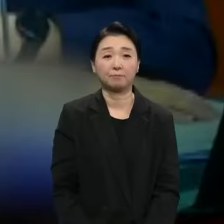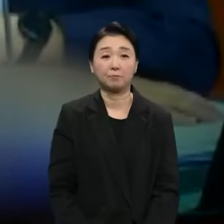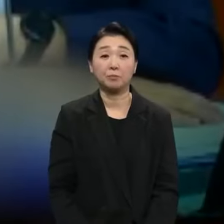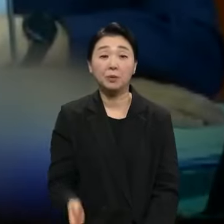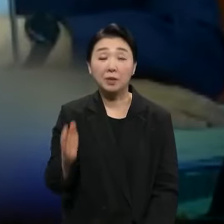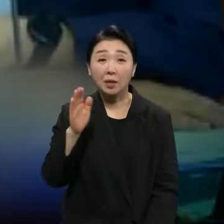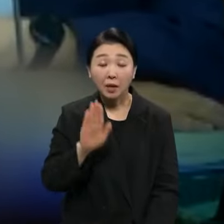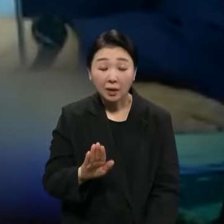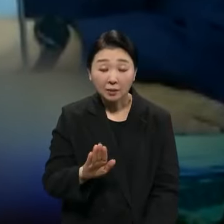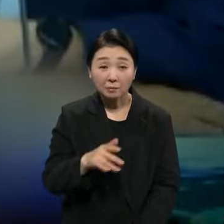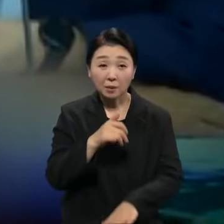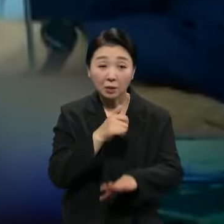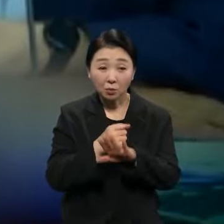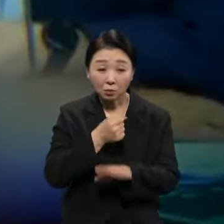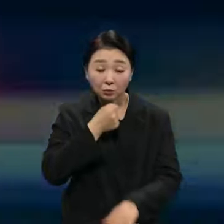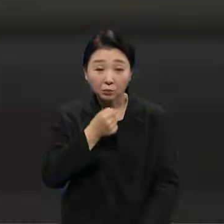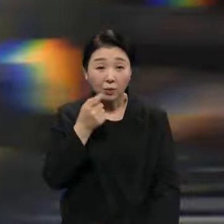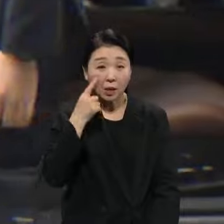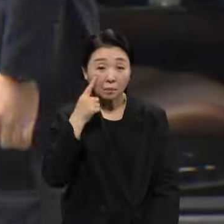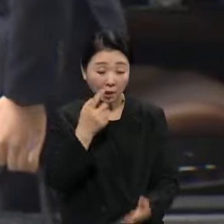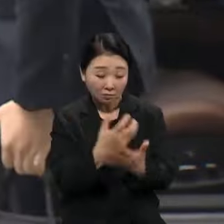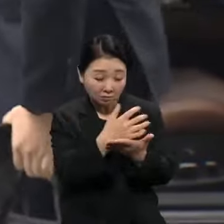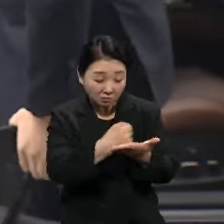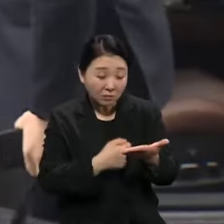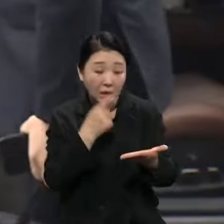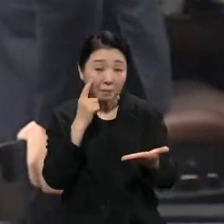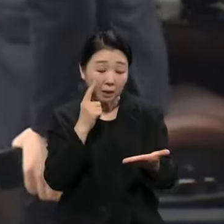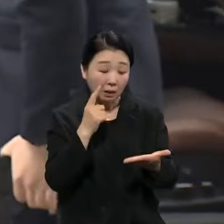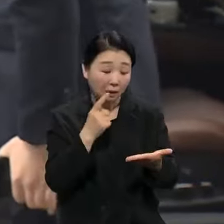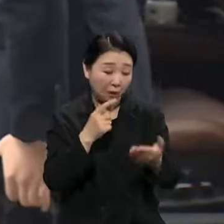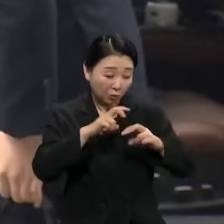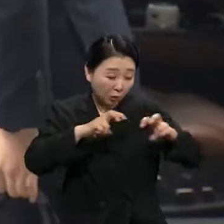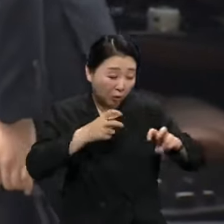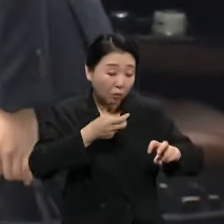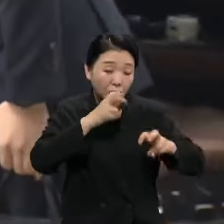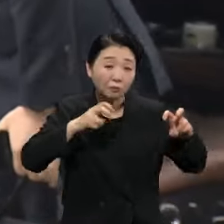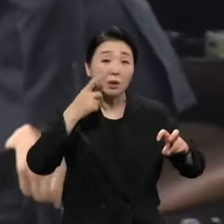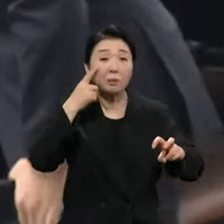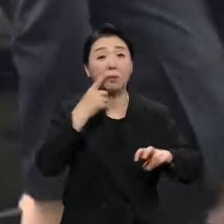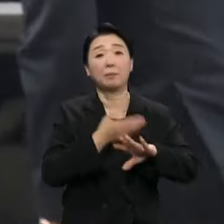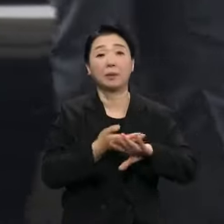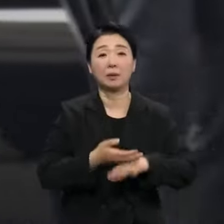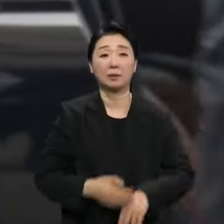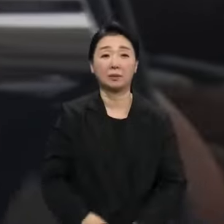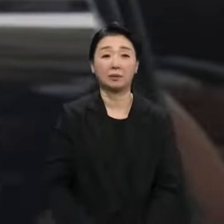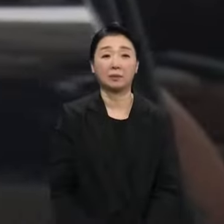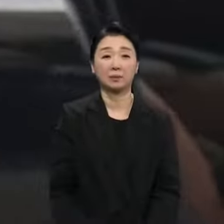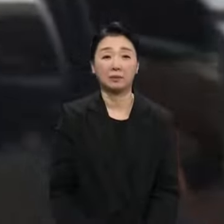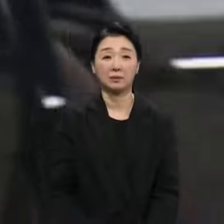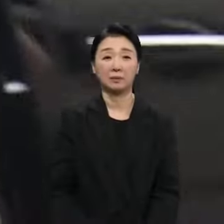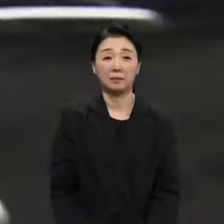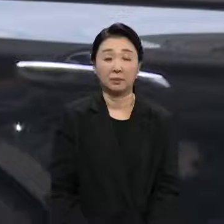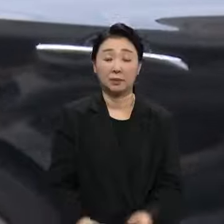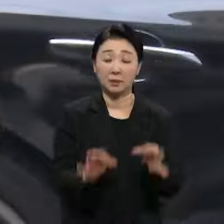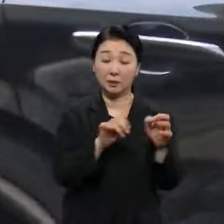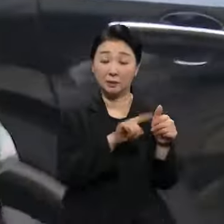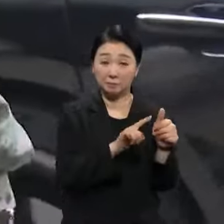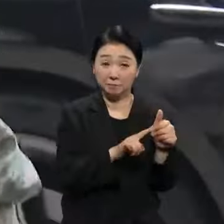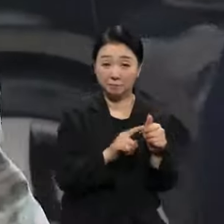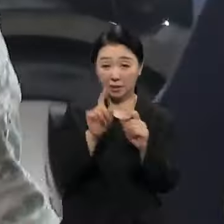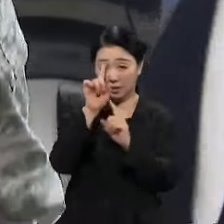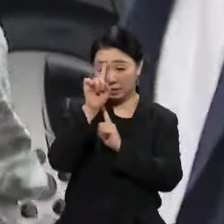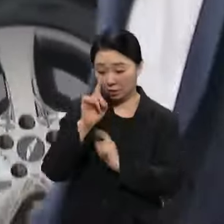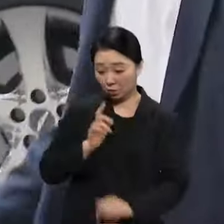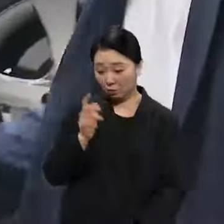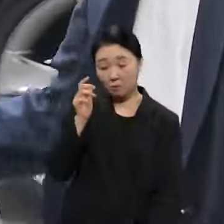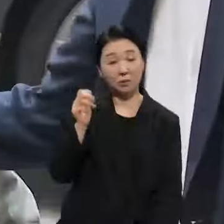하지만 JTBC가 군검찰이 확보한 김사령관의 통화 기록을 분석한 결과는 전혀 달랐습니다. 김사령관은 이종섭 당시